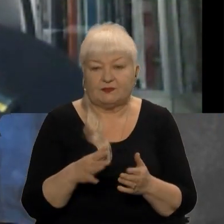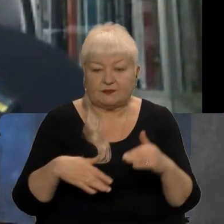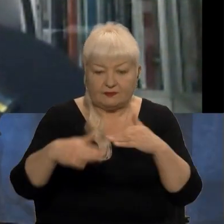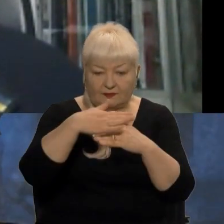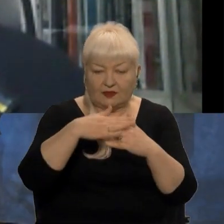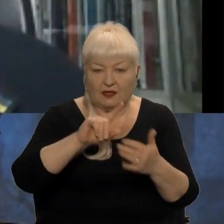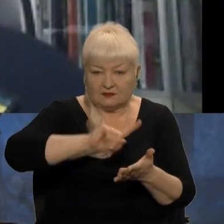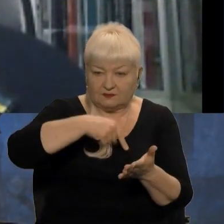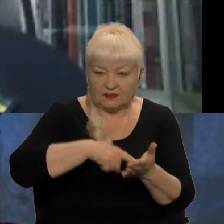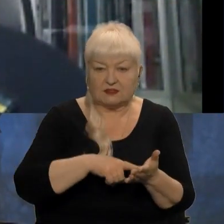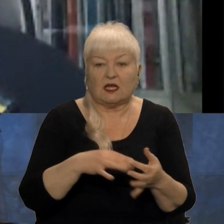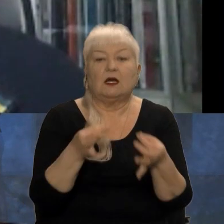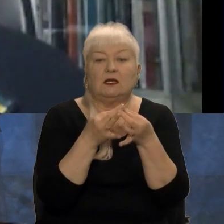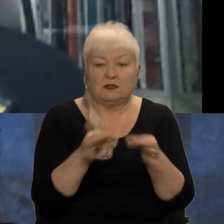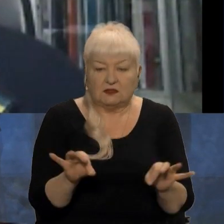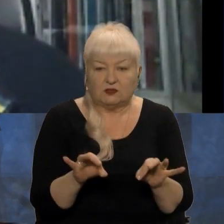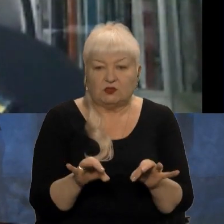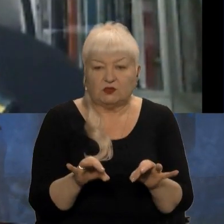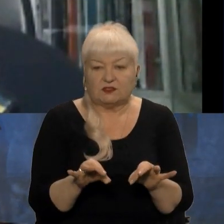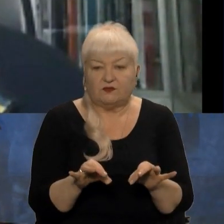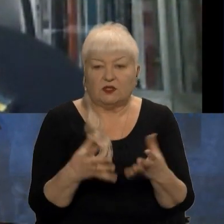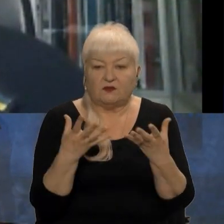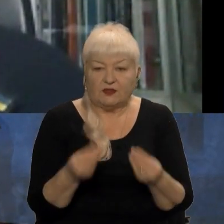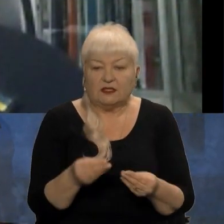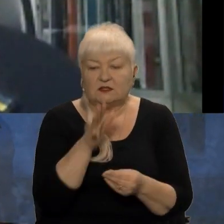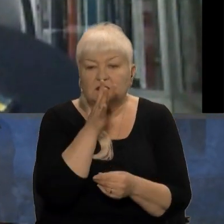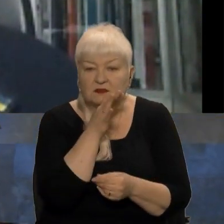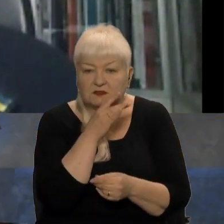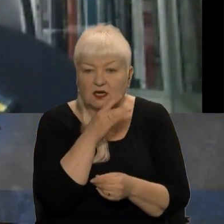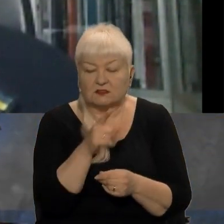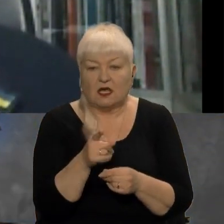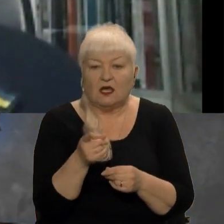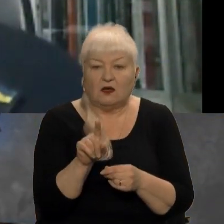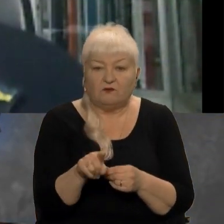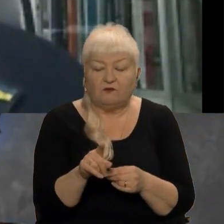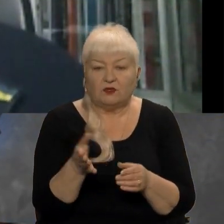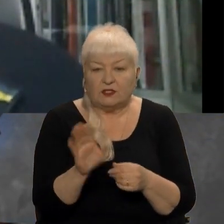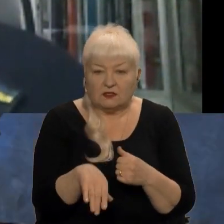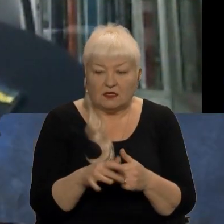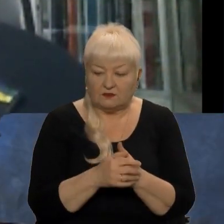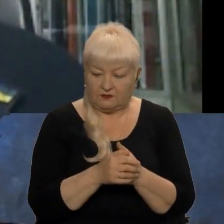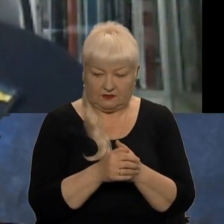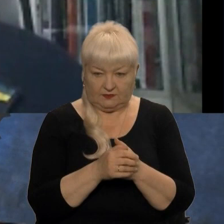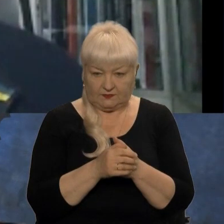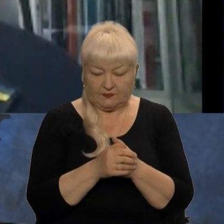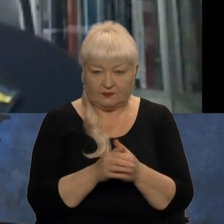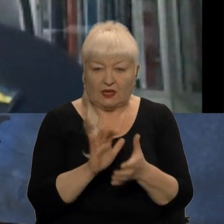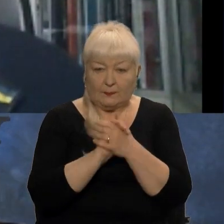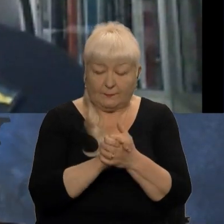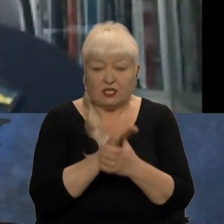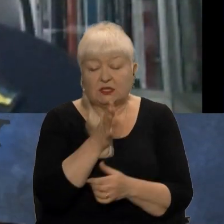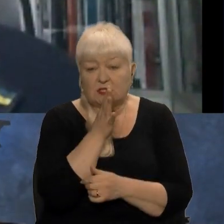польоти дозволені в денний час. Навіть в мирний час